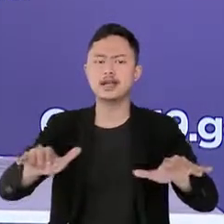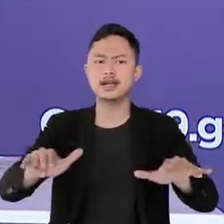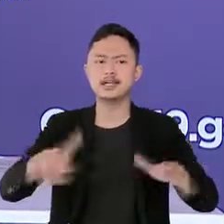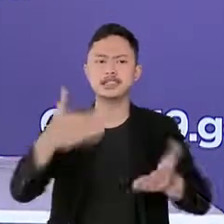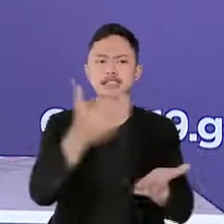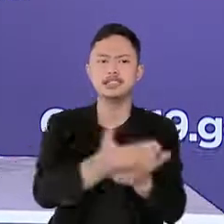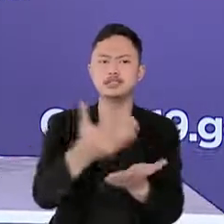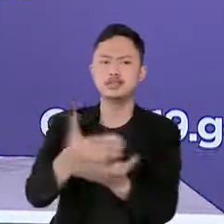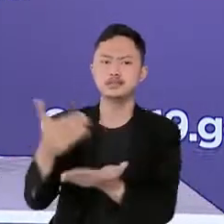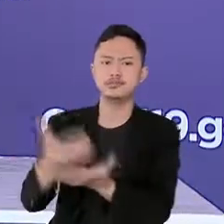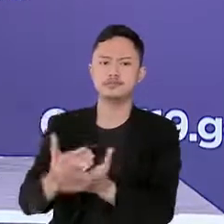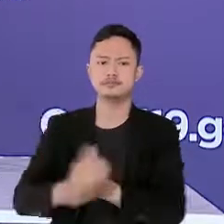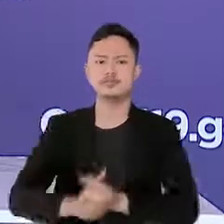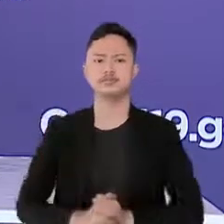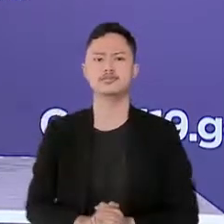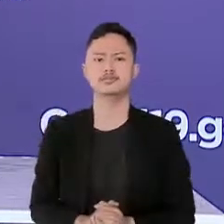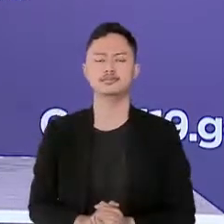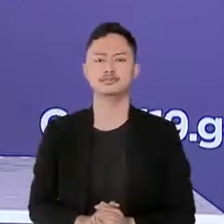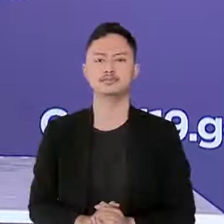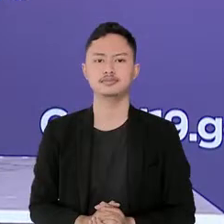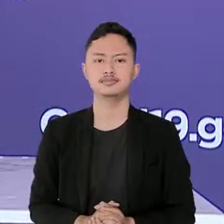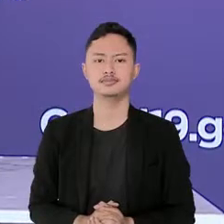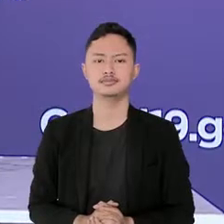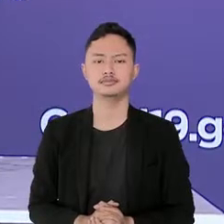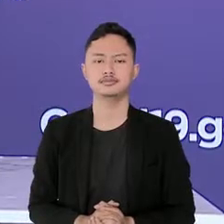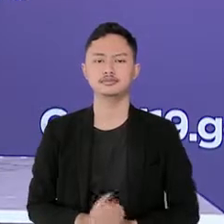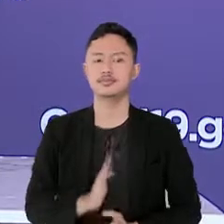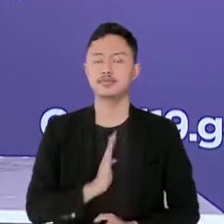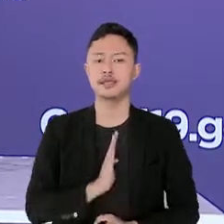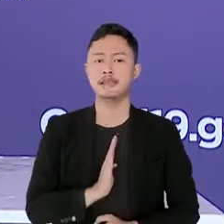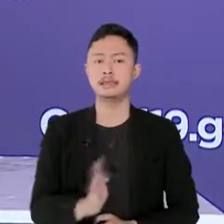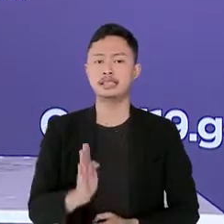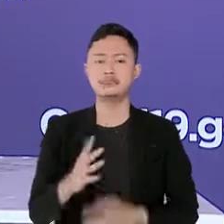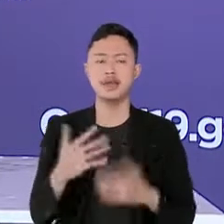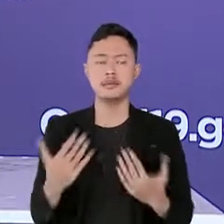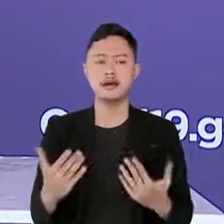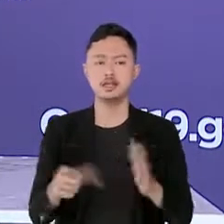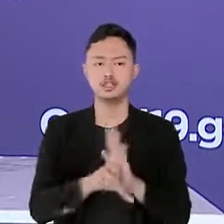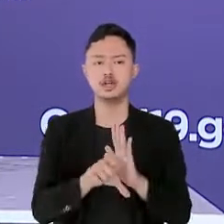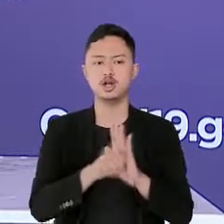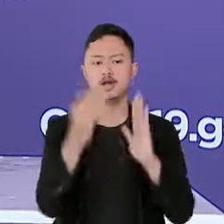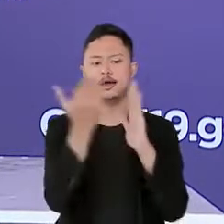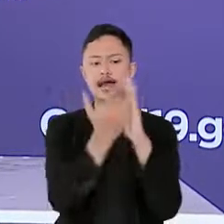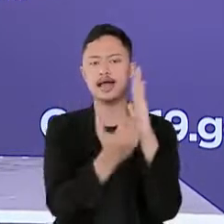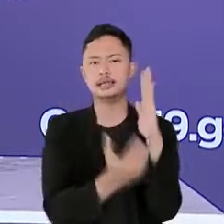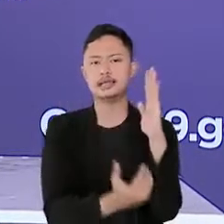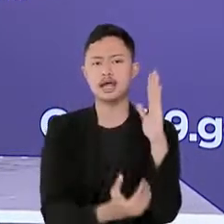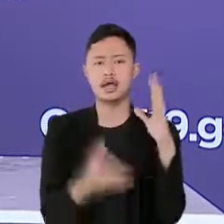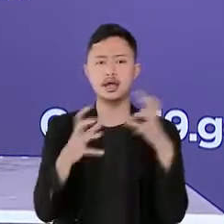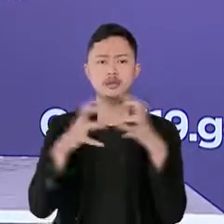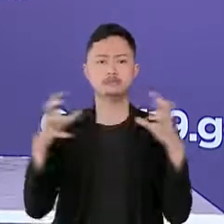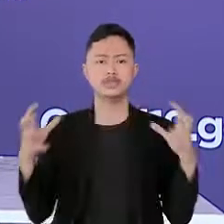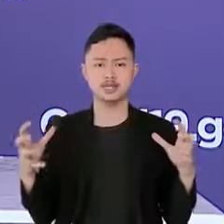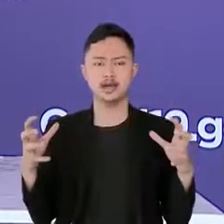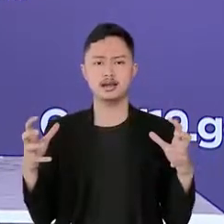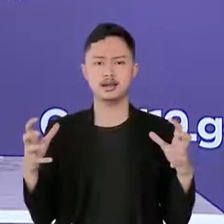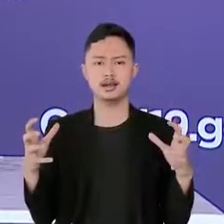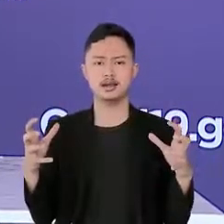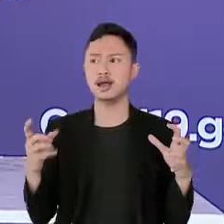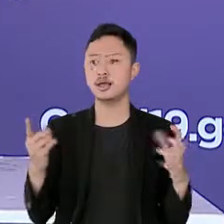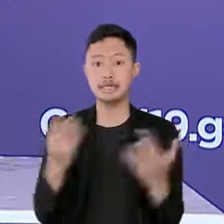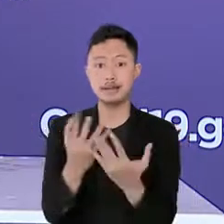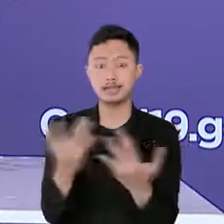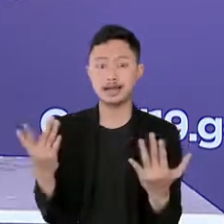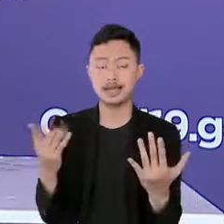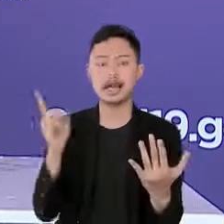optimalkan pada prinsipnya di dalam pedoman pembukaan acara besar yang sudah disampaikan kepada publik terd